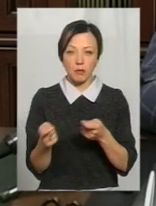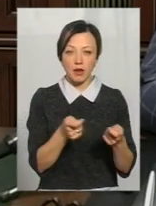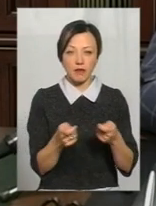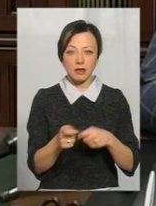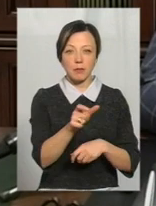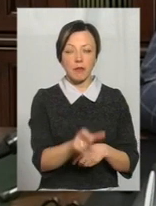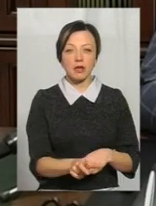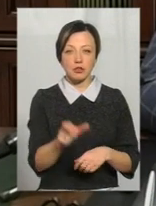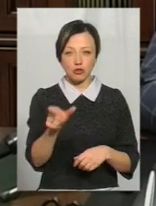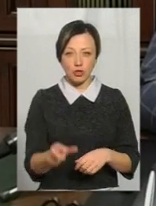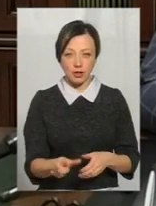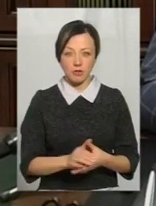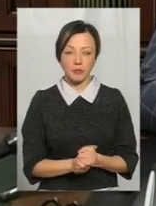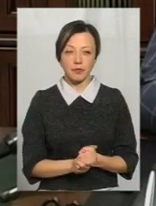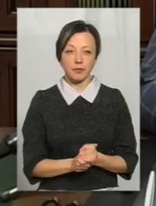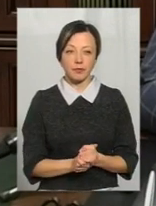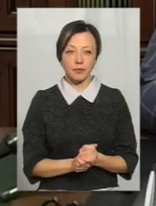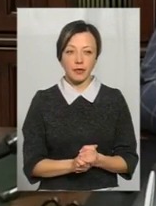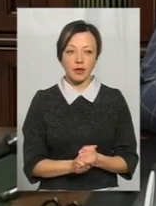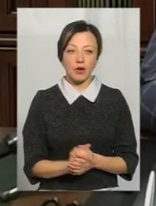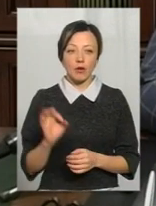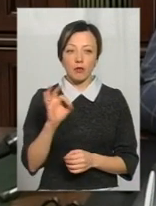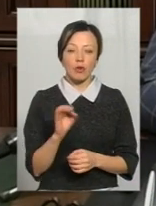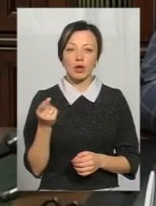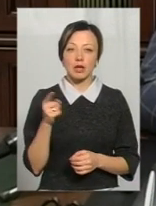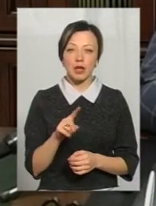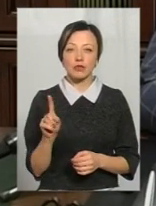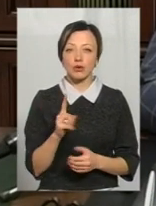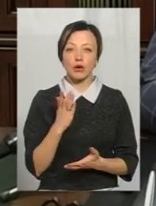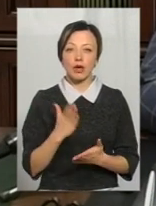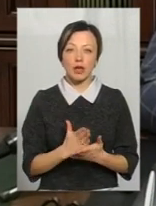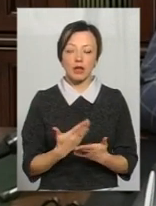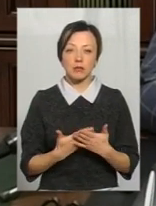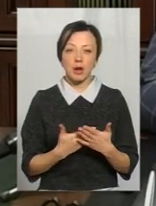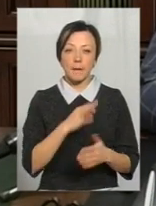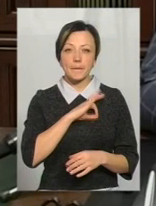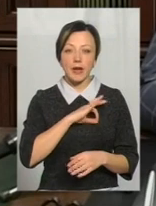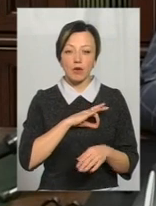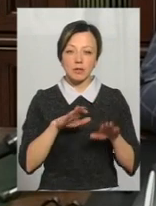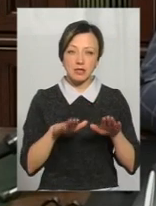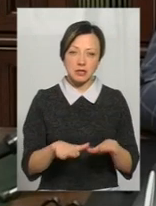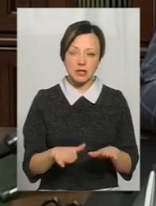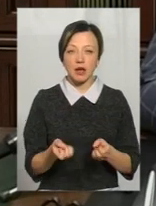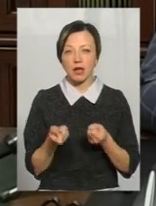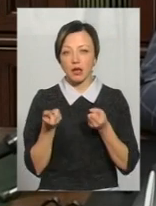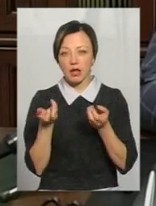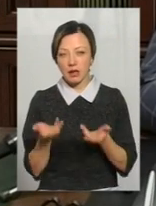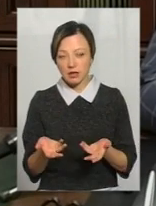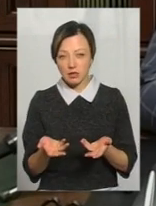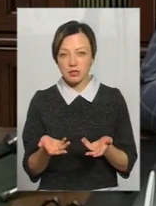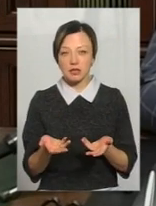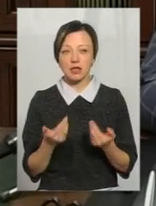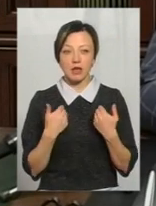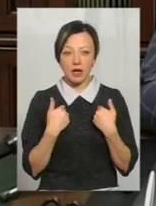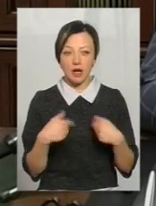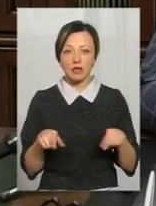пасажирів. Стосовно того, що є там пільгові місця, їхня кількість, я